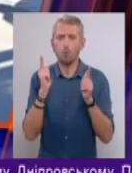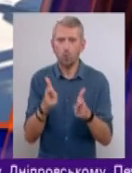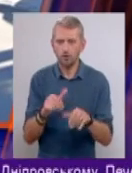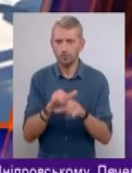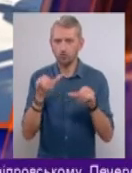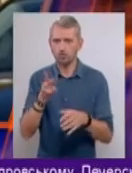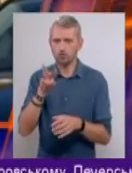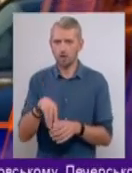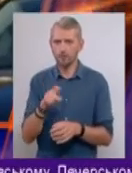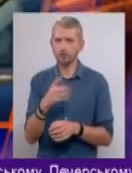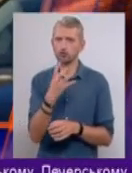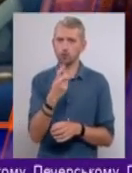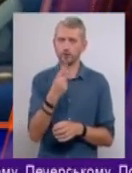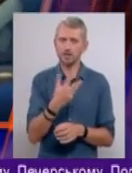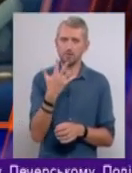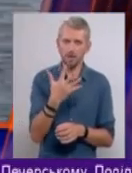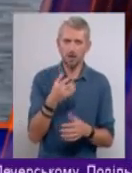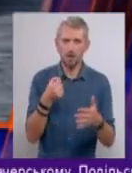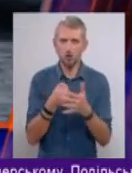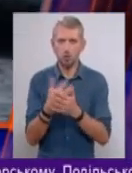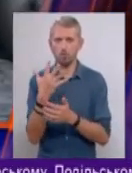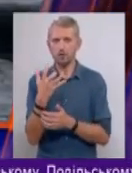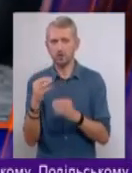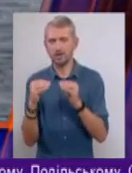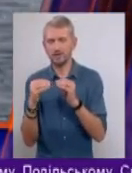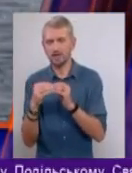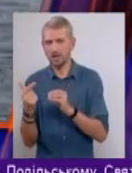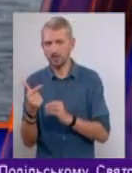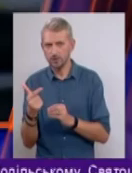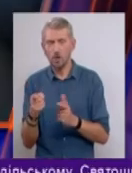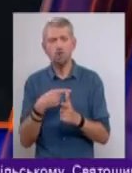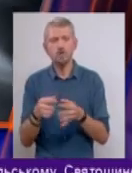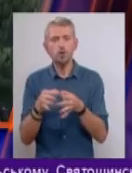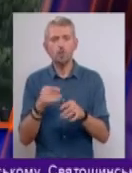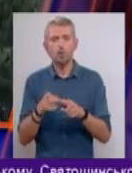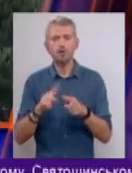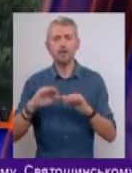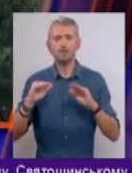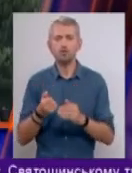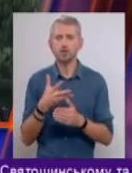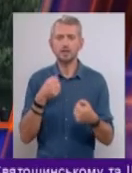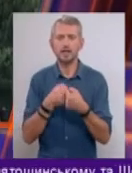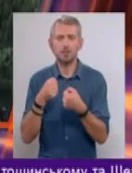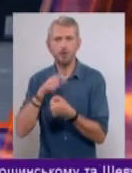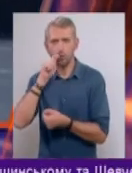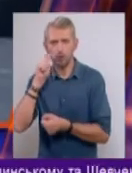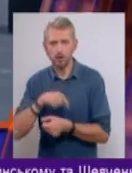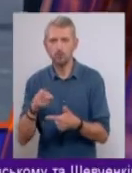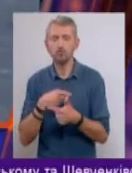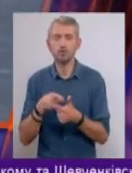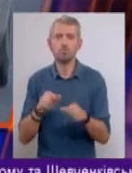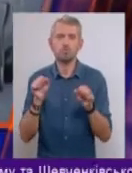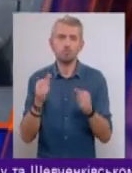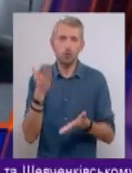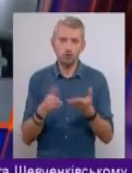збільшенням штрафів з 425 до 510 гривень. Чи дозволить це зменшити кількість ДТП в Україні? Чи, можливо,